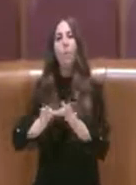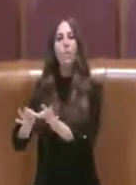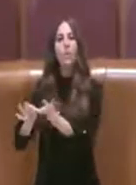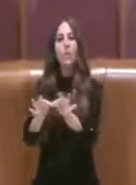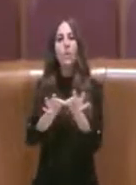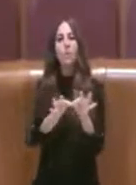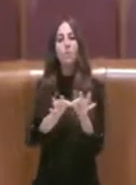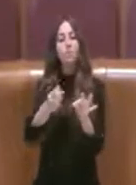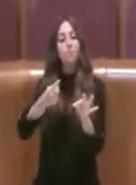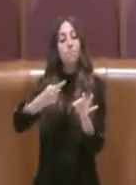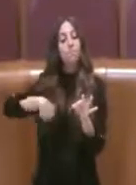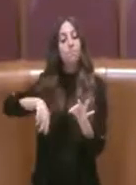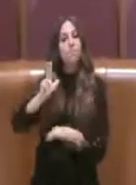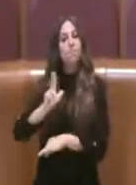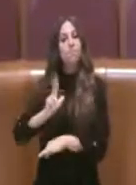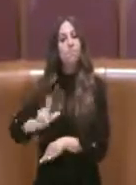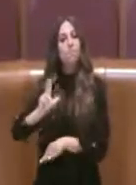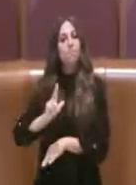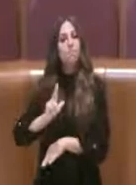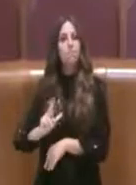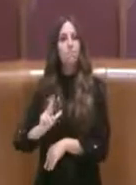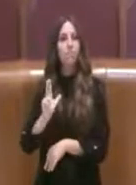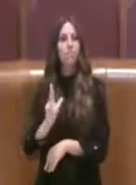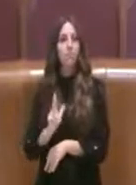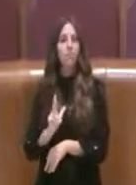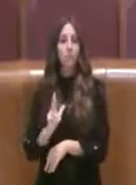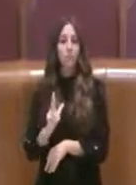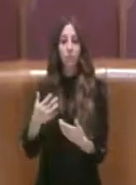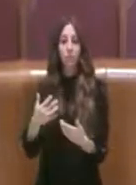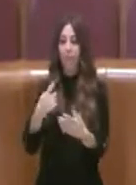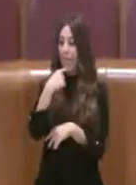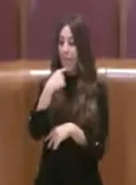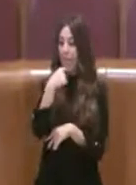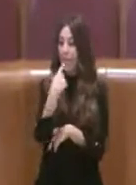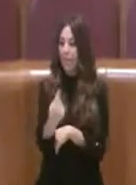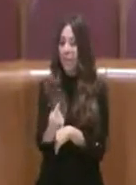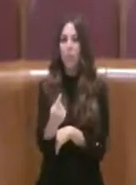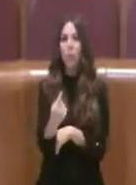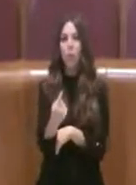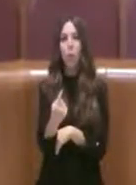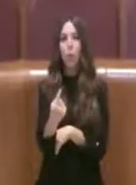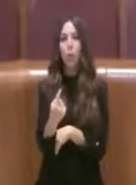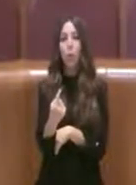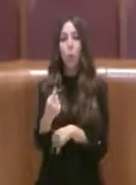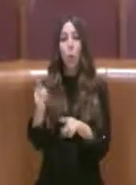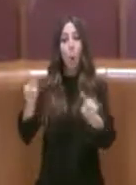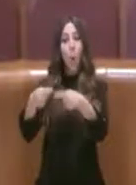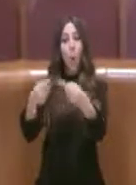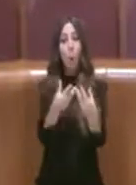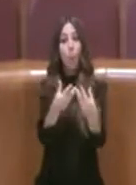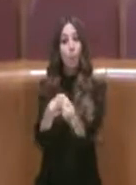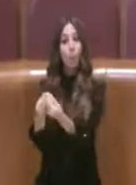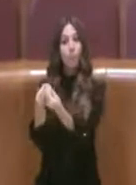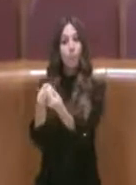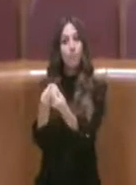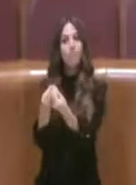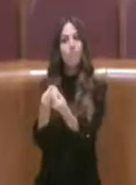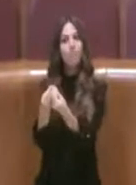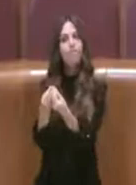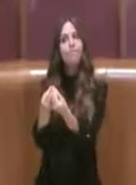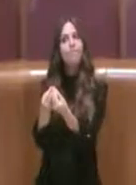infatti come abbiamo anche detto ai nostri colleghi delle opposizioni invitiamo anche a